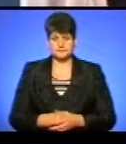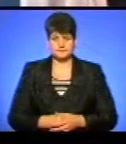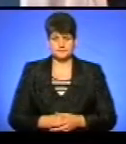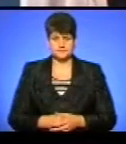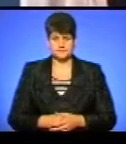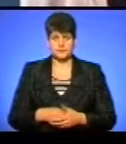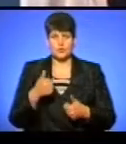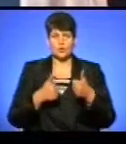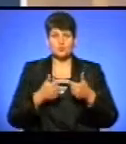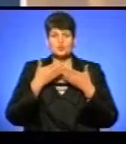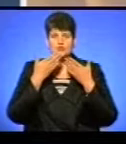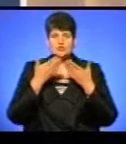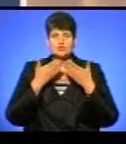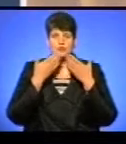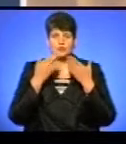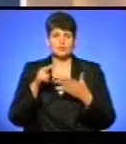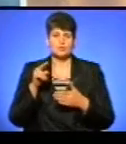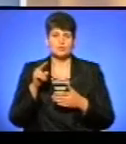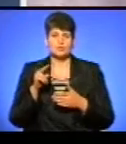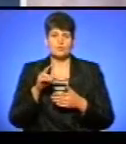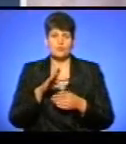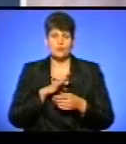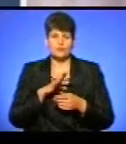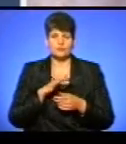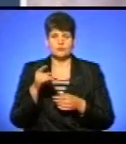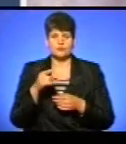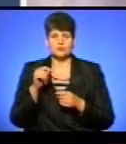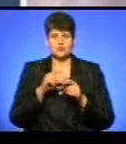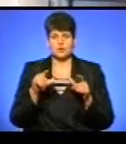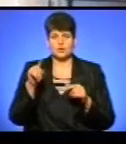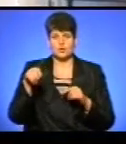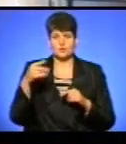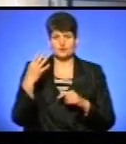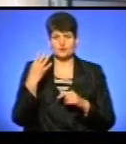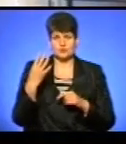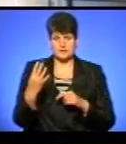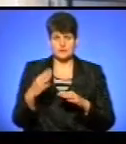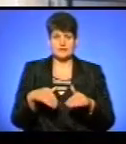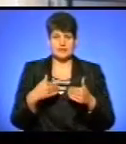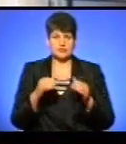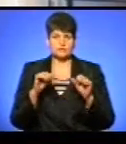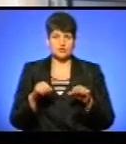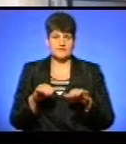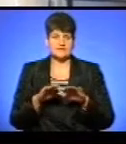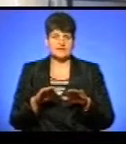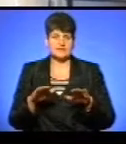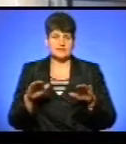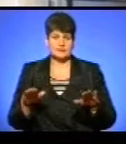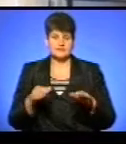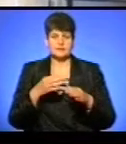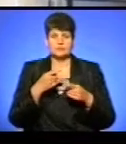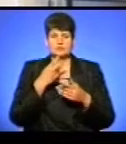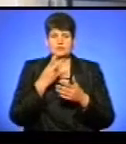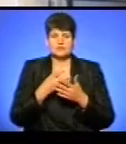Конкурс читців, прози та поезії відбувся у Тернопільській школі номер 4. Дати можливість дітям виразити свої